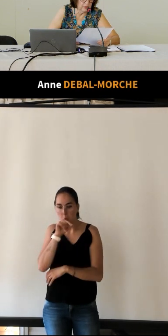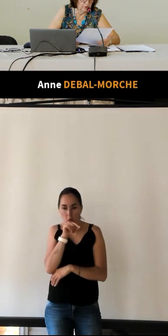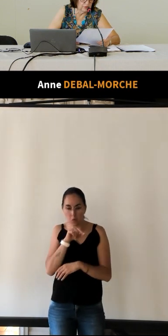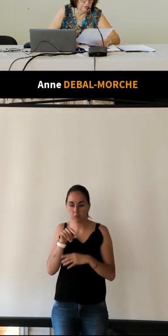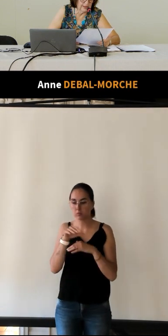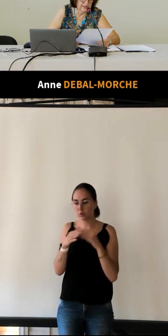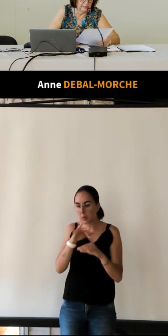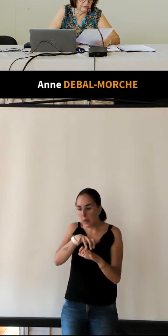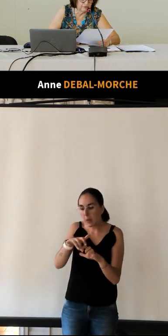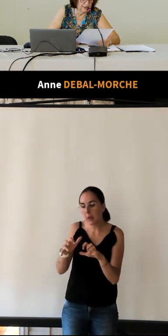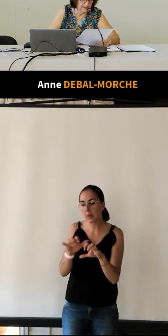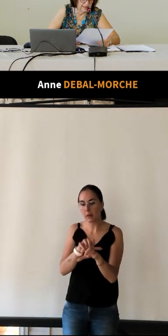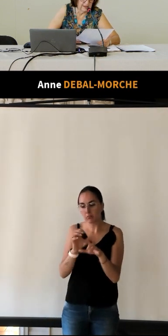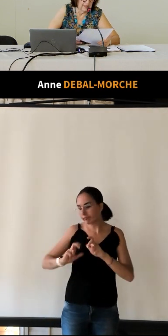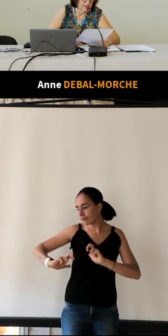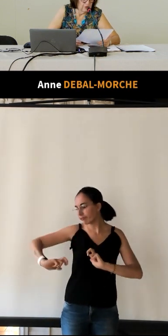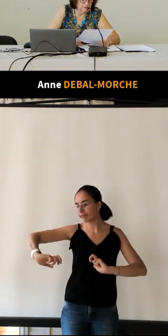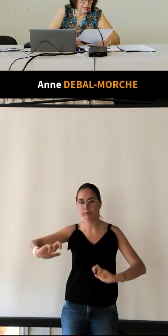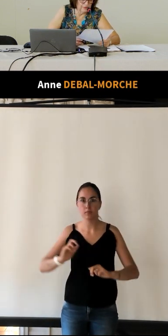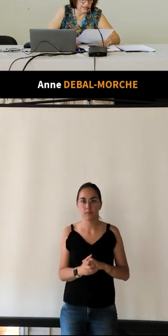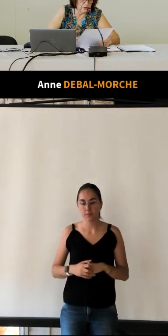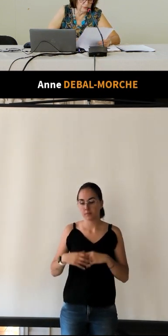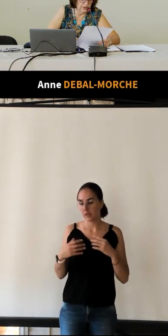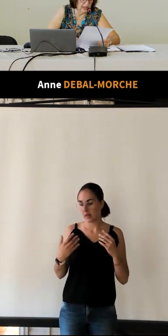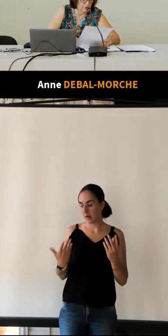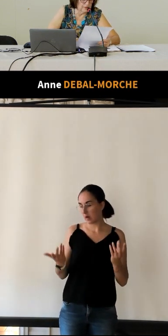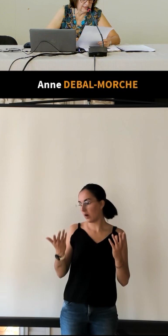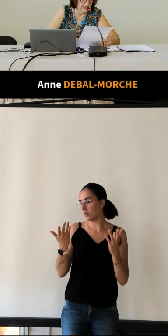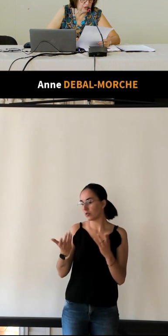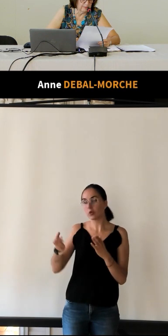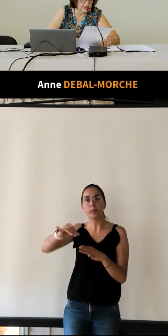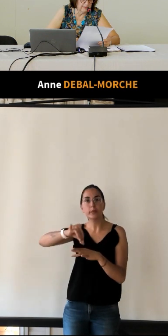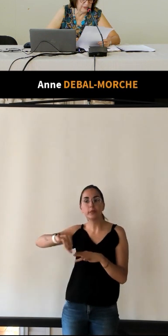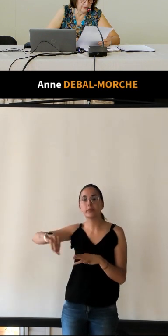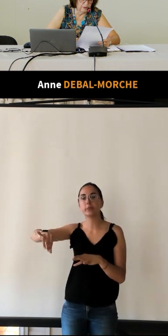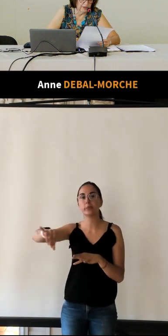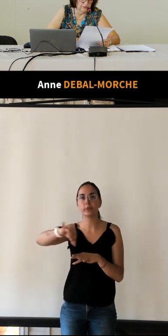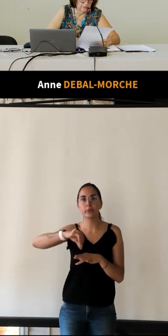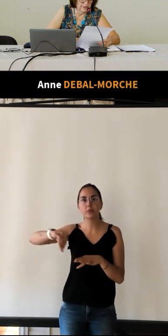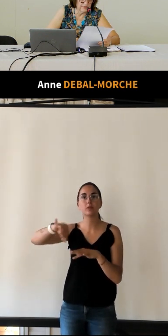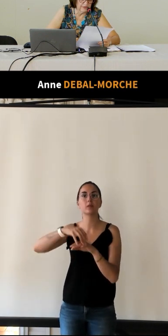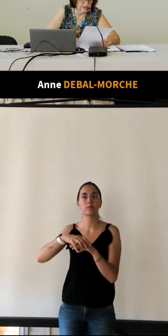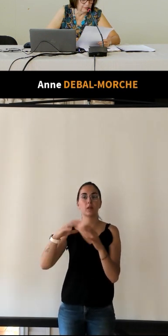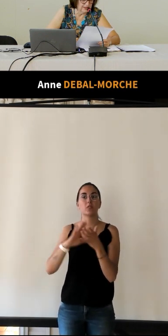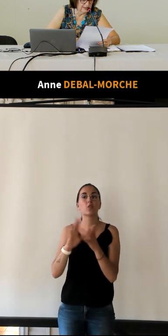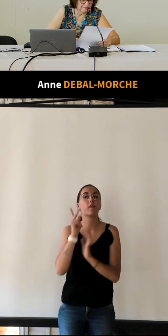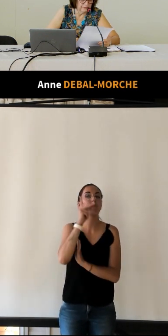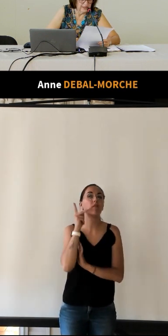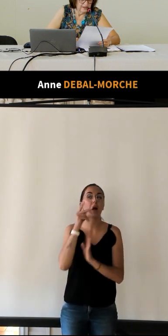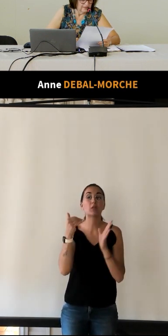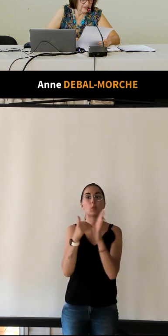de perdraux sur canapé fourré que nous avons largement arrosé d'un champigny pinot de 1918